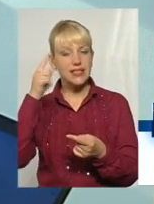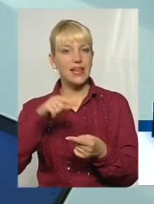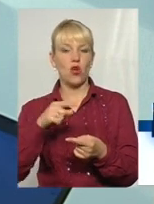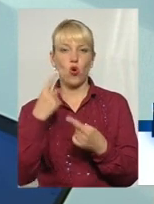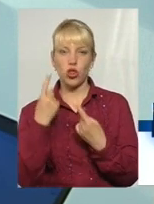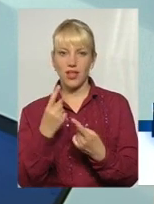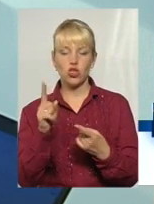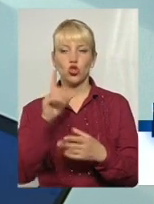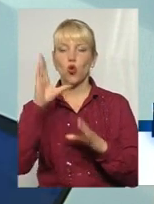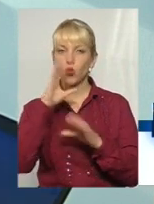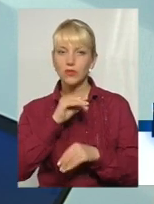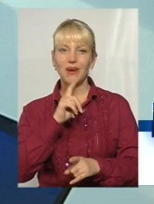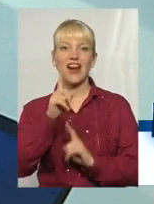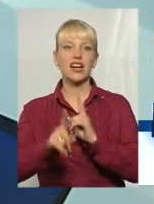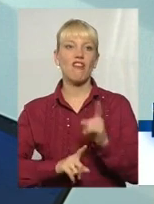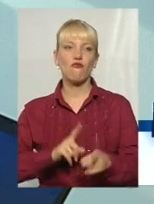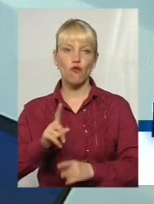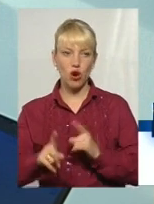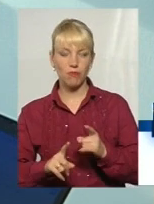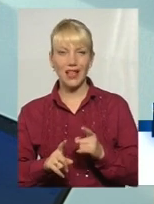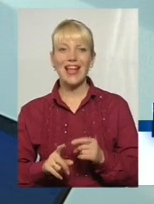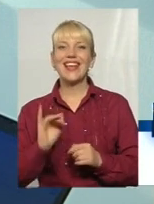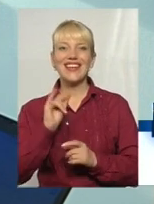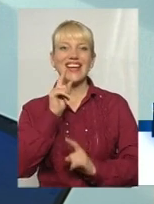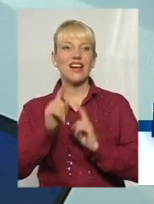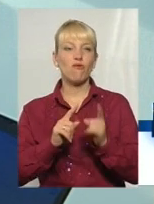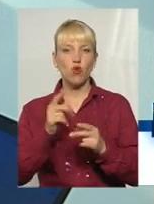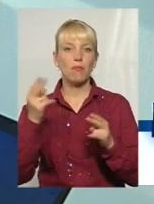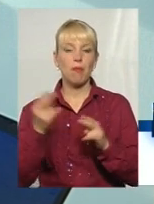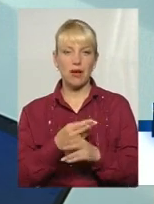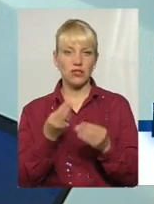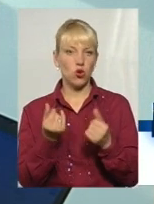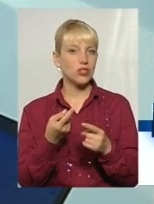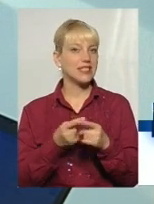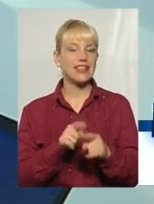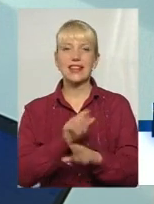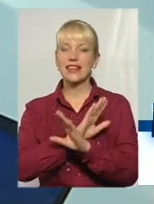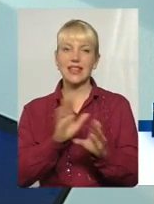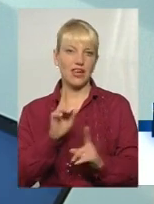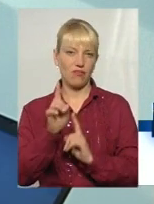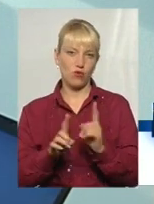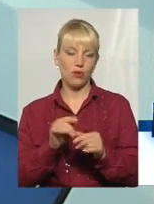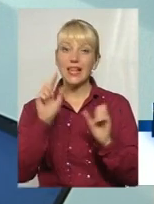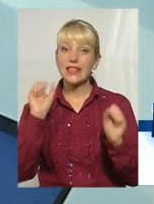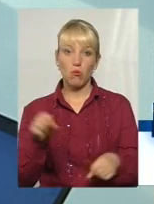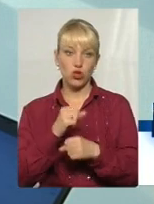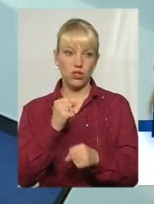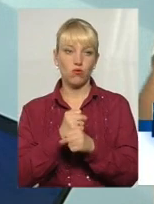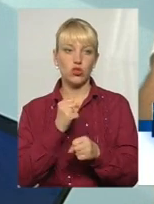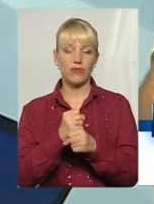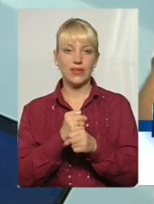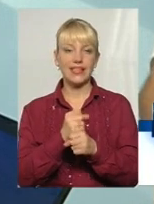що успіх реформи, реформа без грошей, це не реформа. Тобто, неможливо зробити реформу. Тобто,